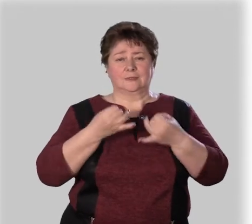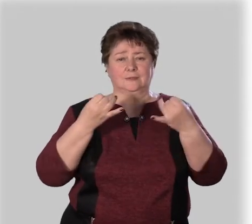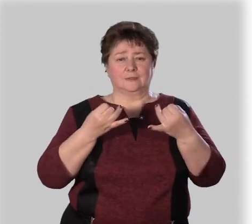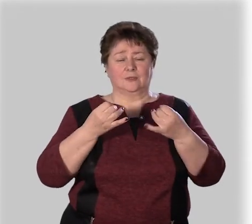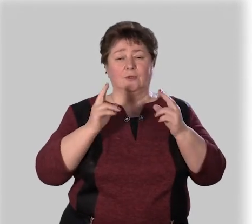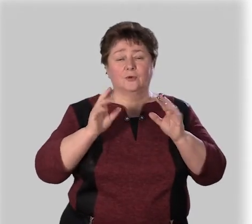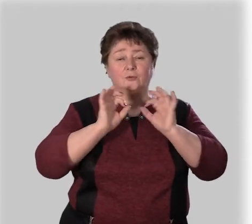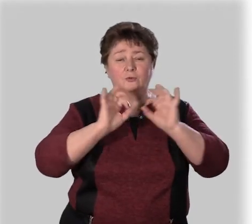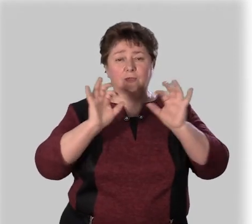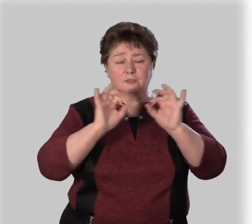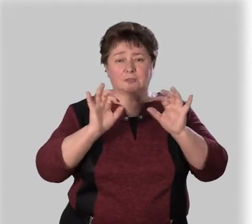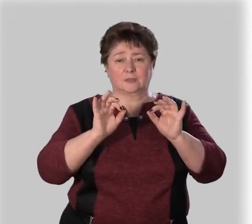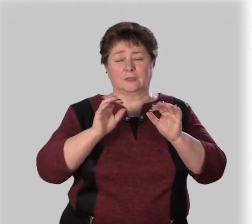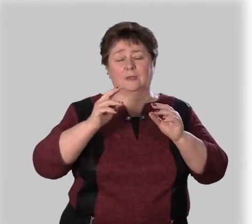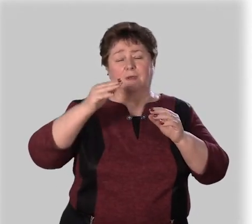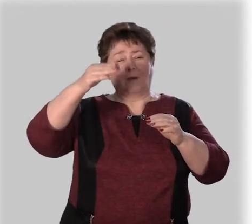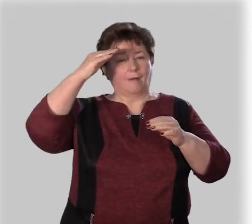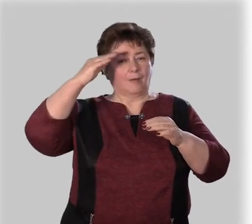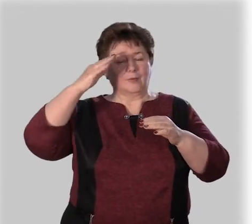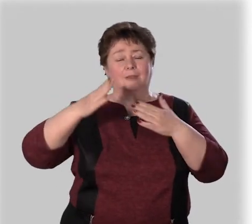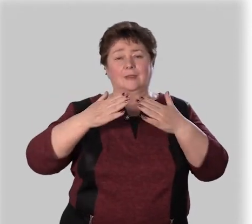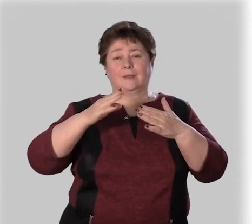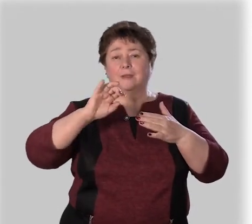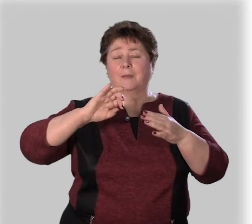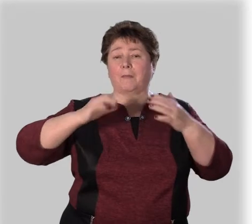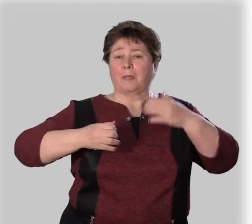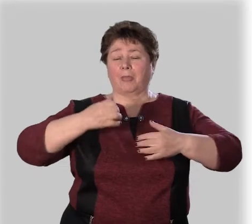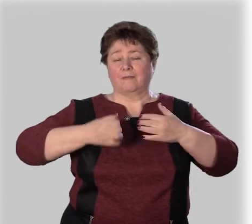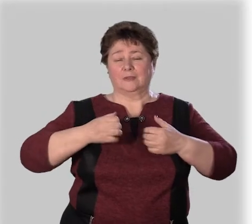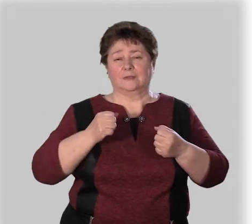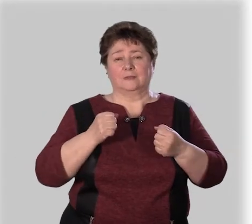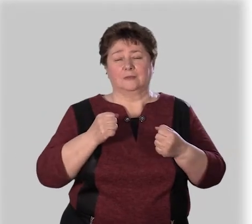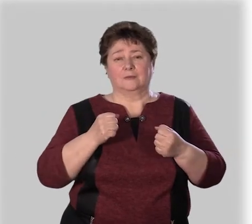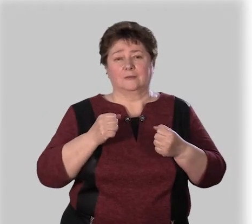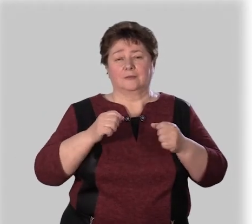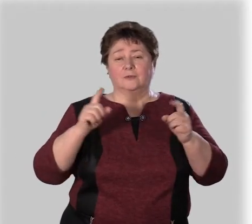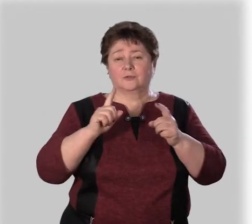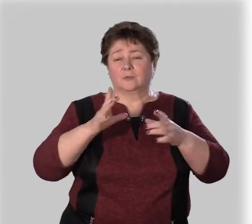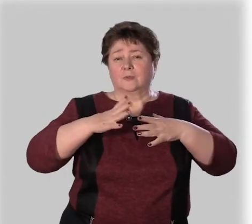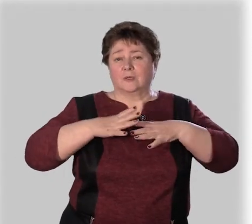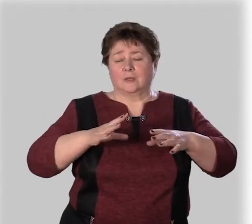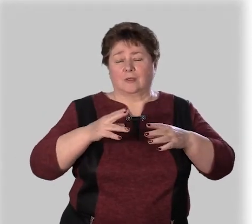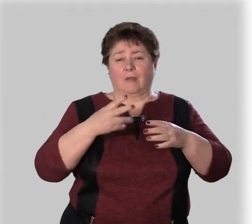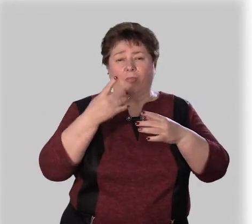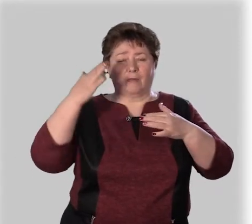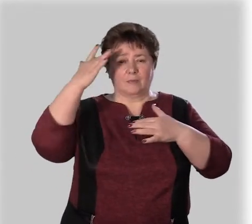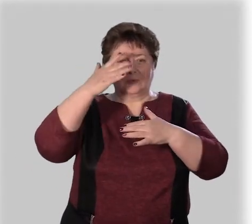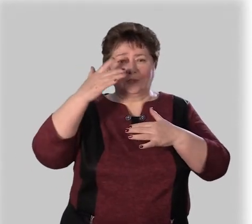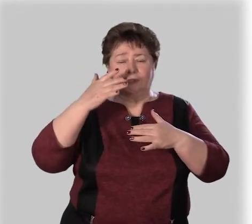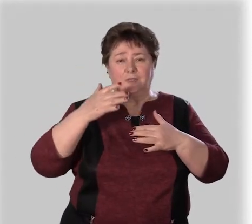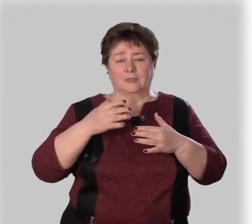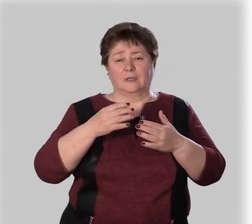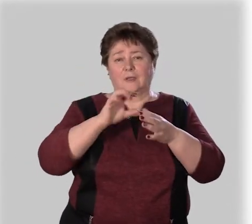приключениях. Кто рассказал, капитан или медведь? Чтобы не было